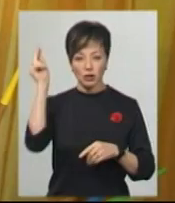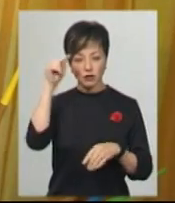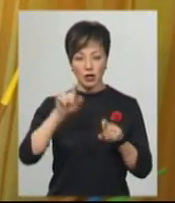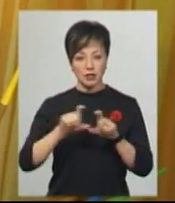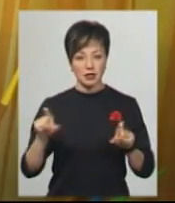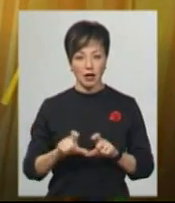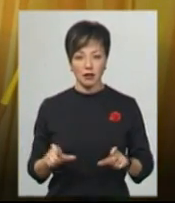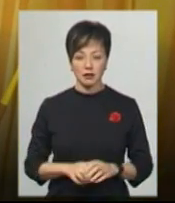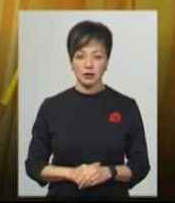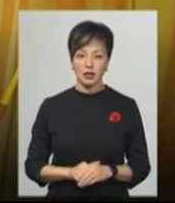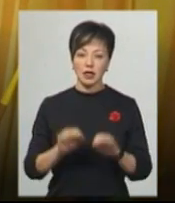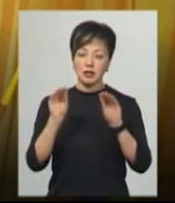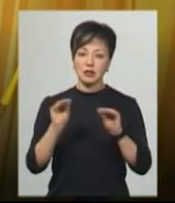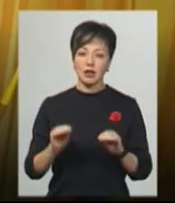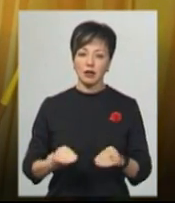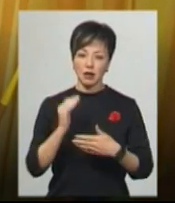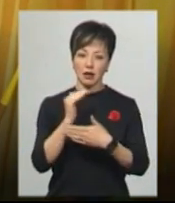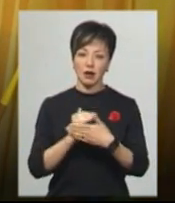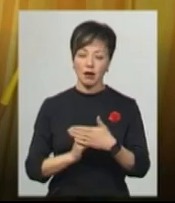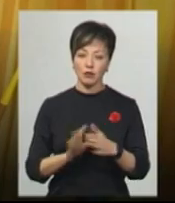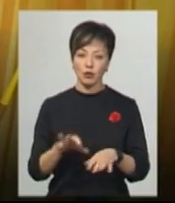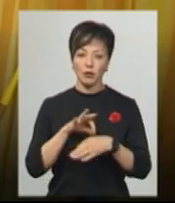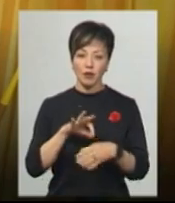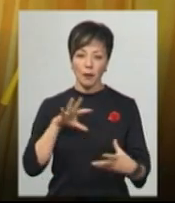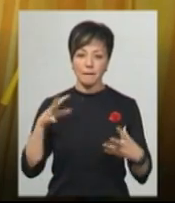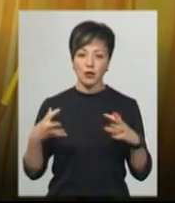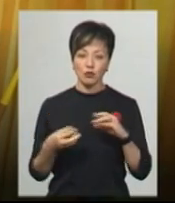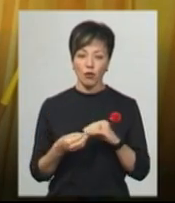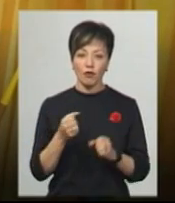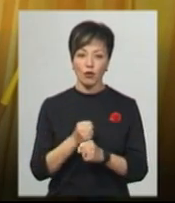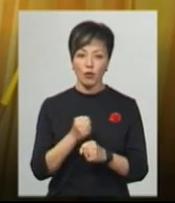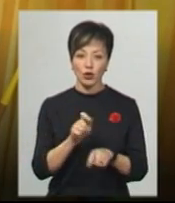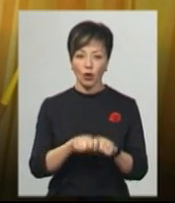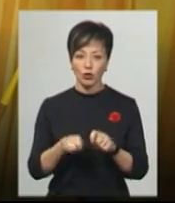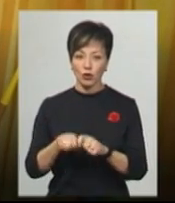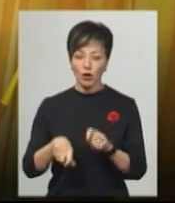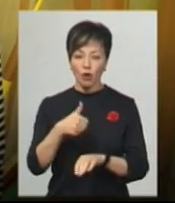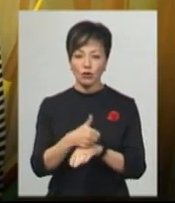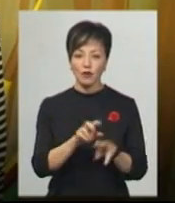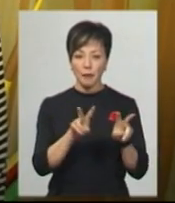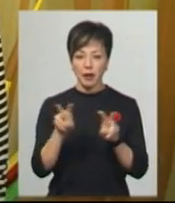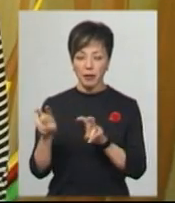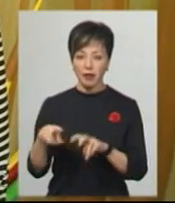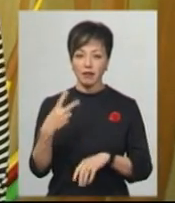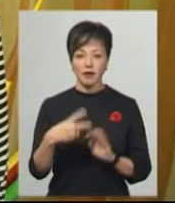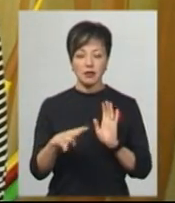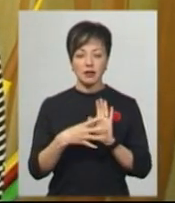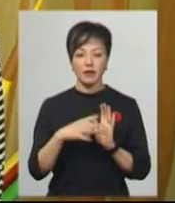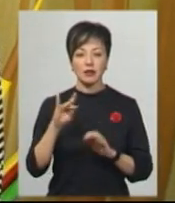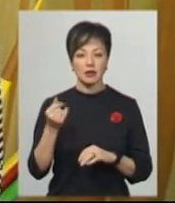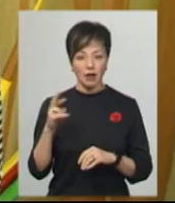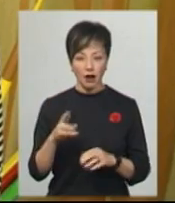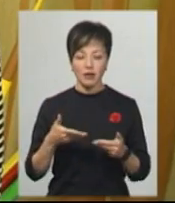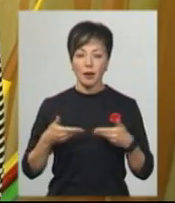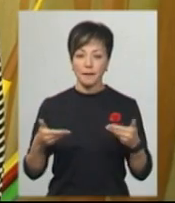заклади. Складено графіки, за якими будуть проведені підсумкові роботи контрольні з основних предметів. На 29 травня